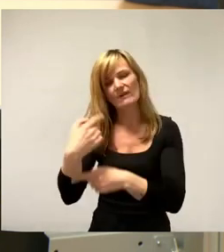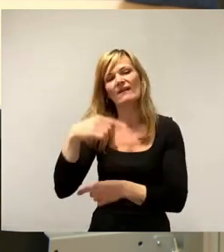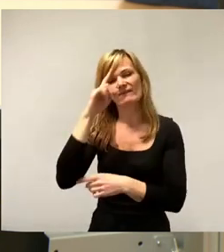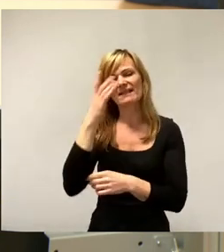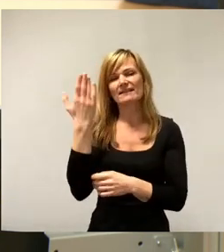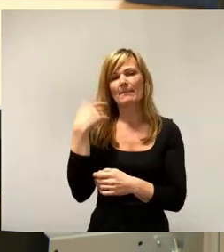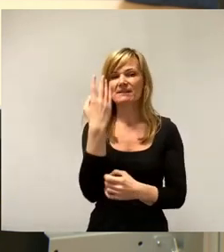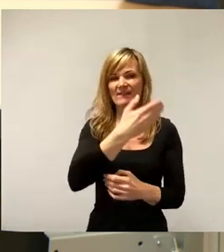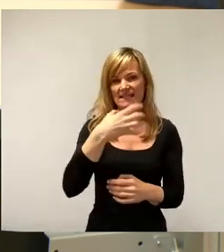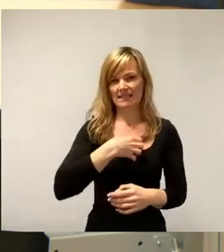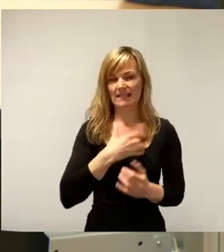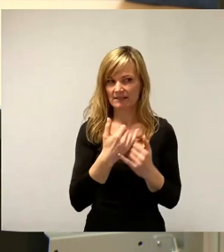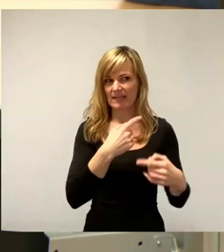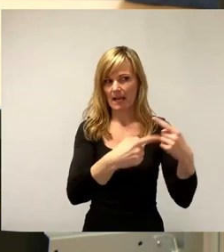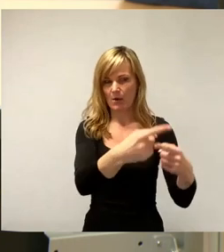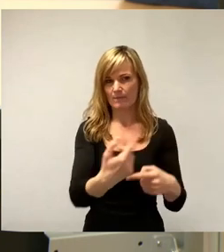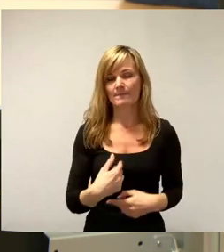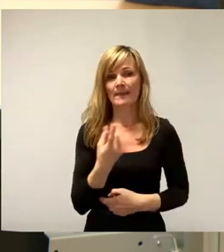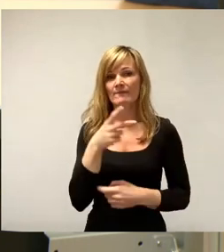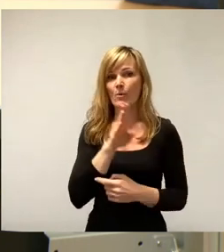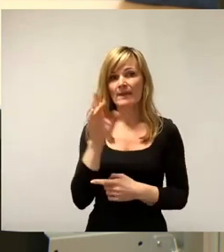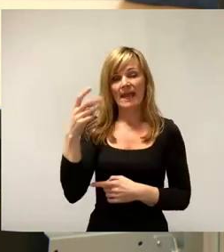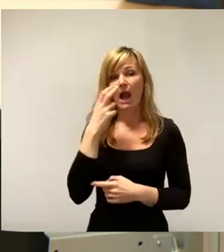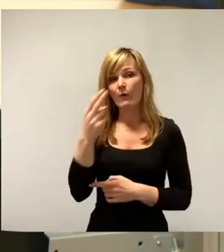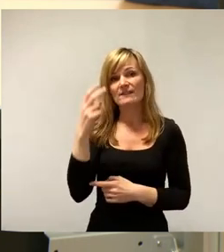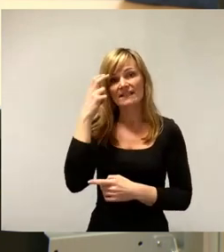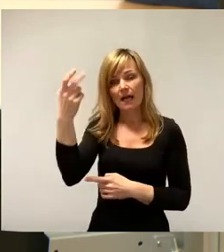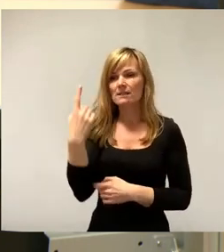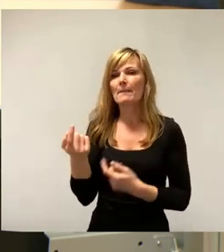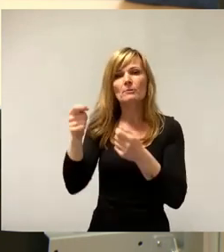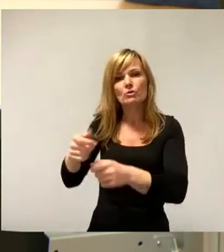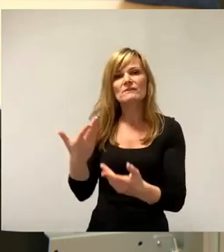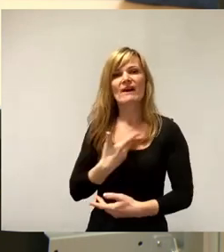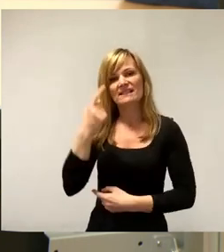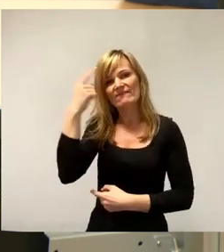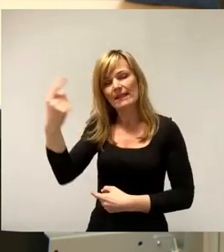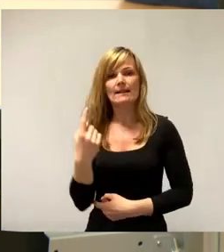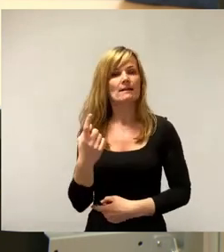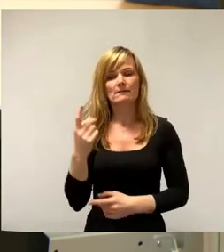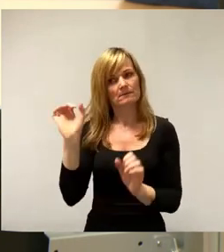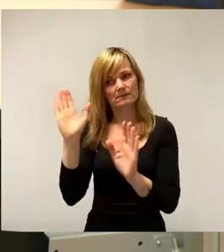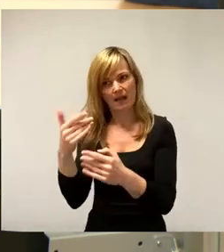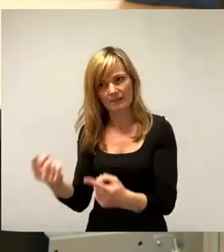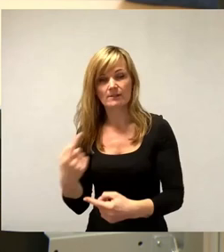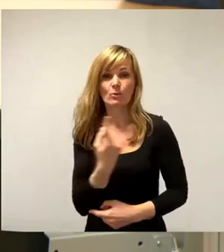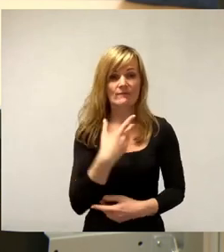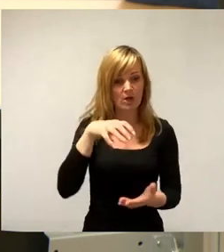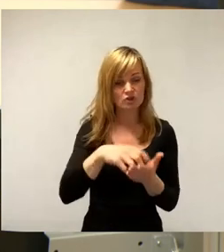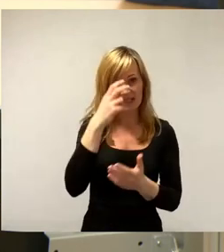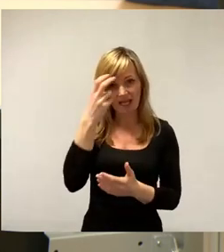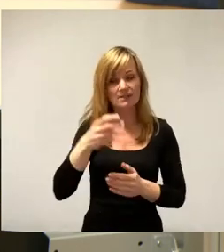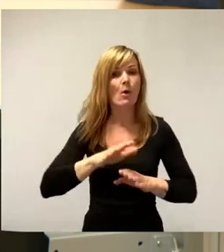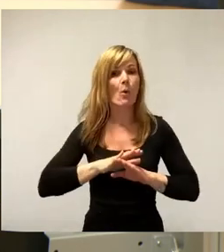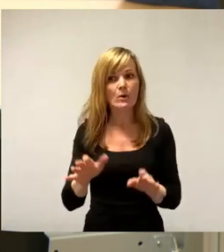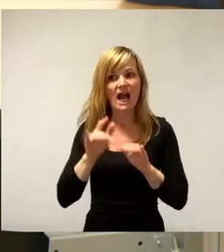DVB kann im Aufstiegsrat nicht beschließen, was sie möchte. Und wir tun das als Stadtrat dann, ohne dass wir einen Einfluss